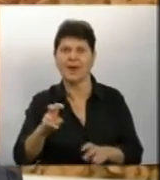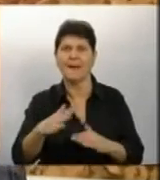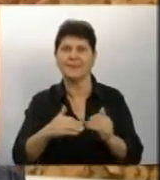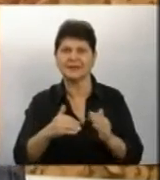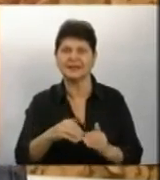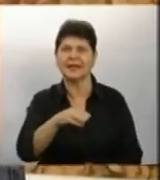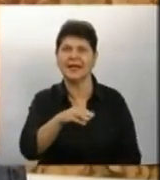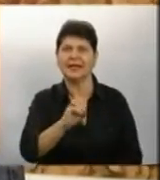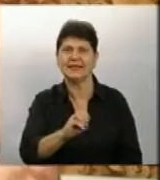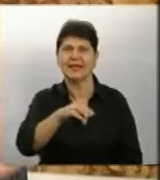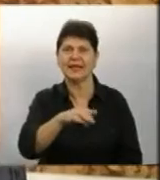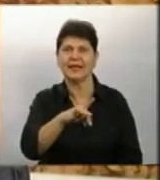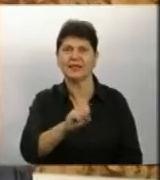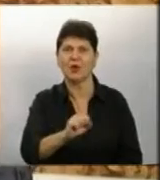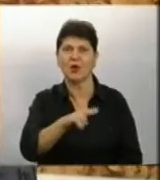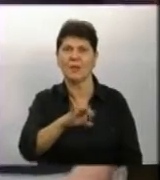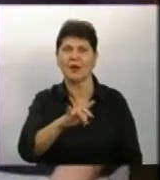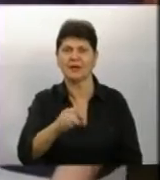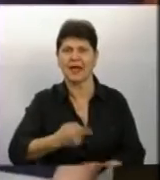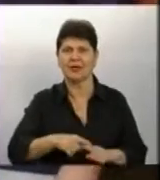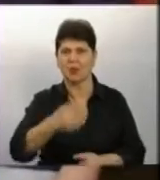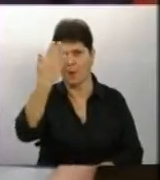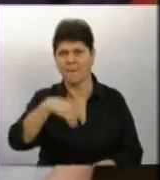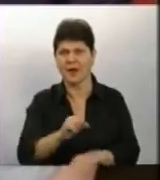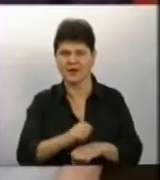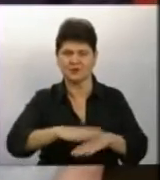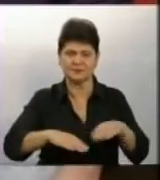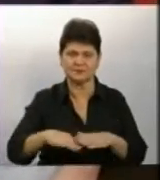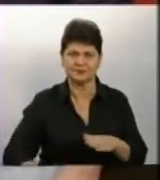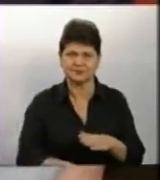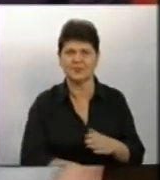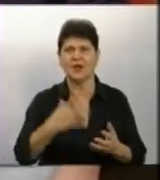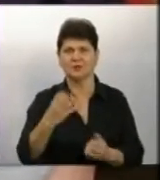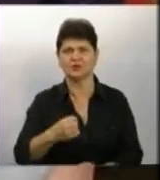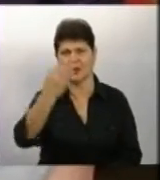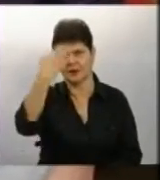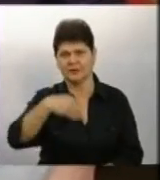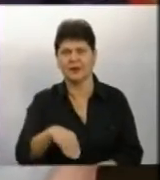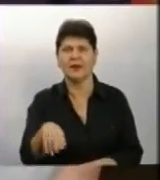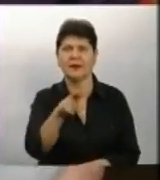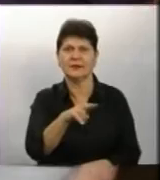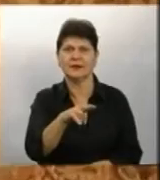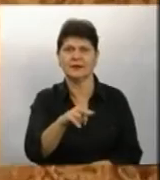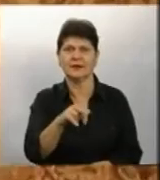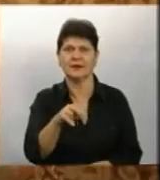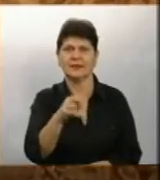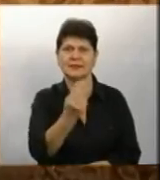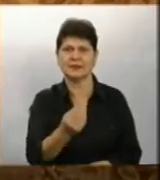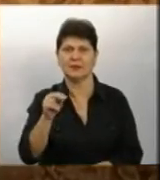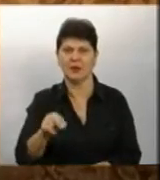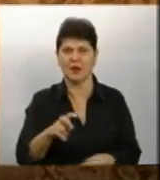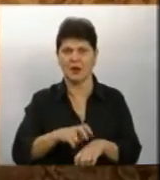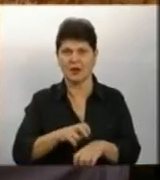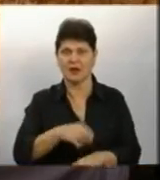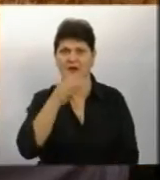тетрапорез, це параліч усіх кінцівок і ще багато супутніх синдромів, ДЦП у тому числі «Лікарі сказали, що він навіть не